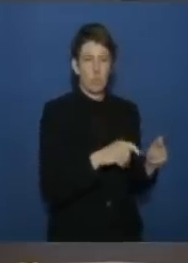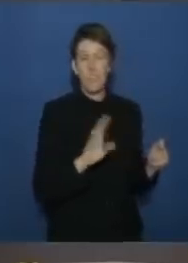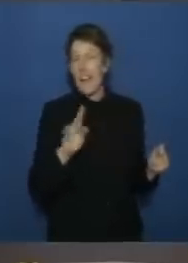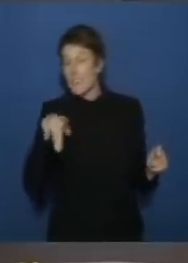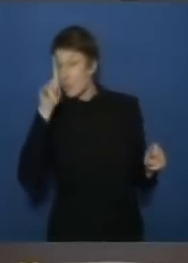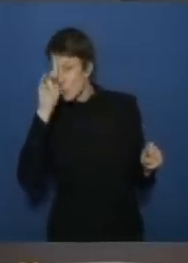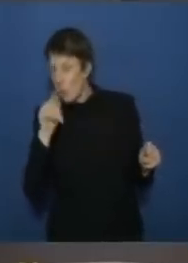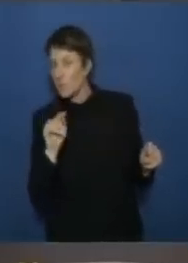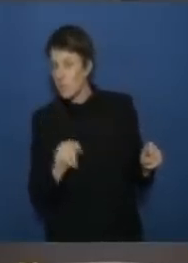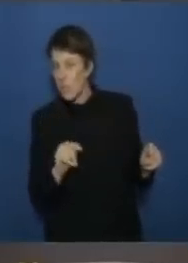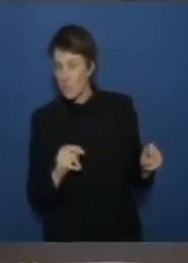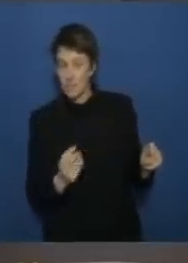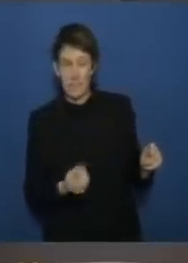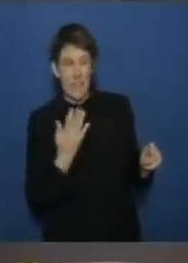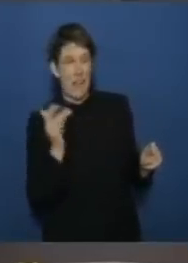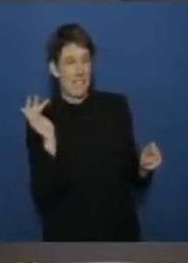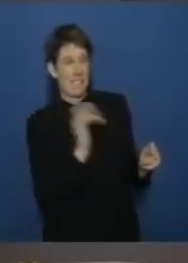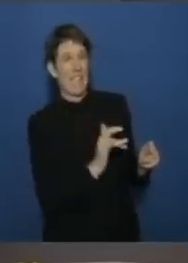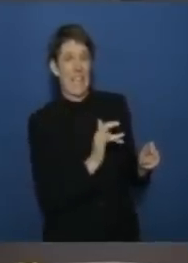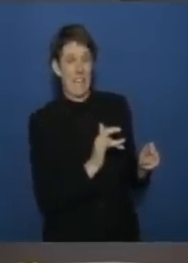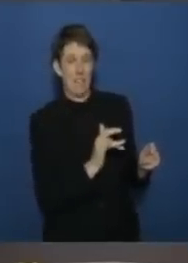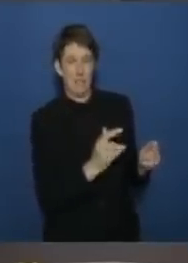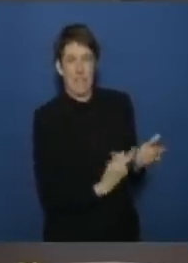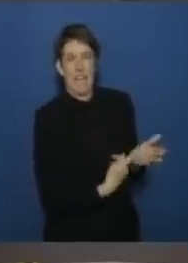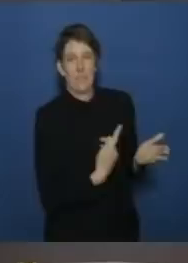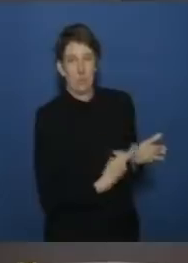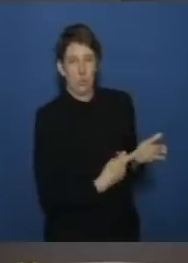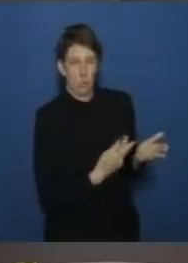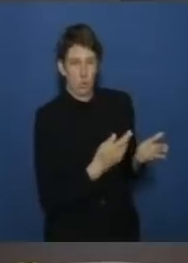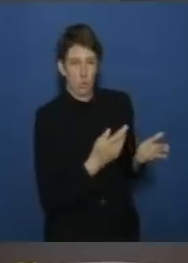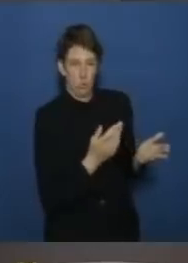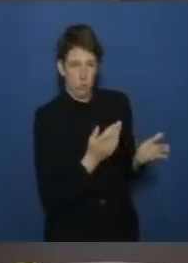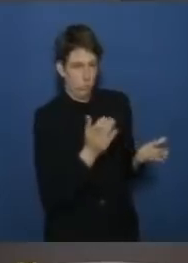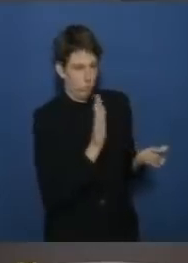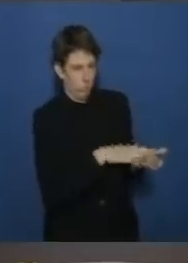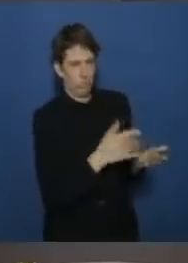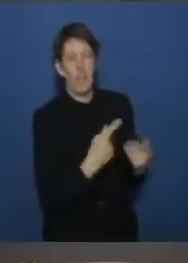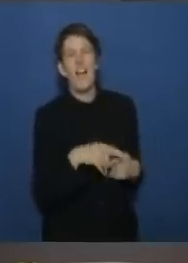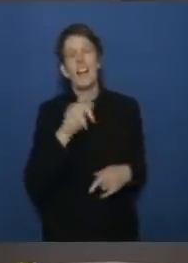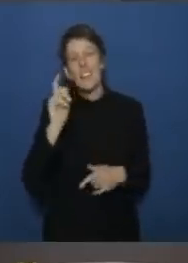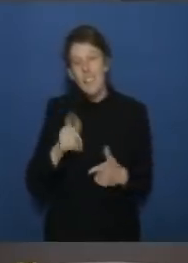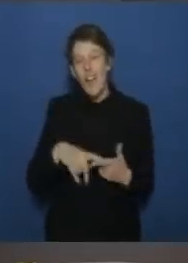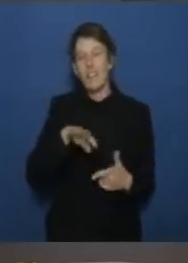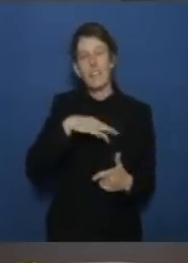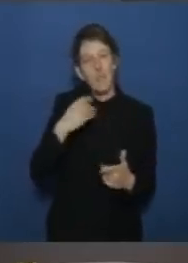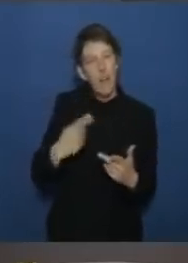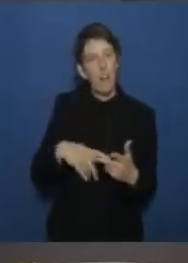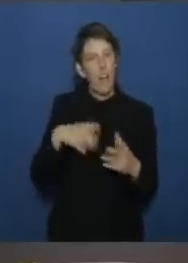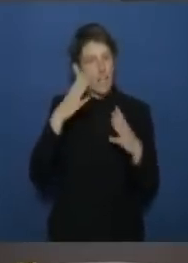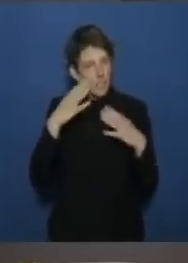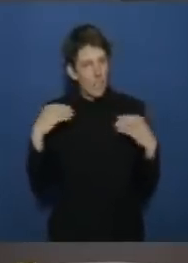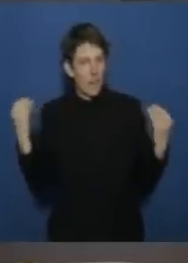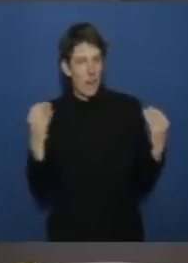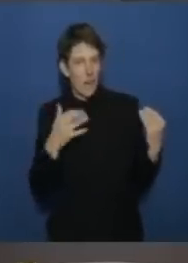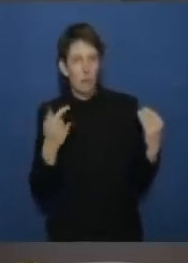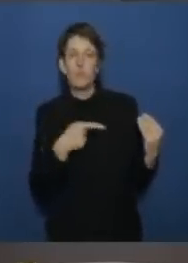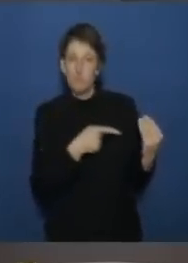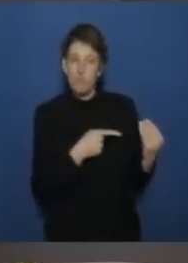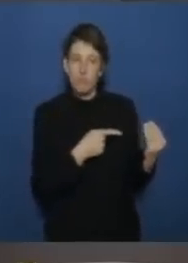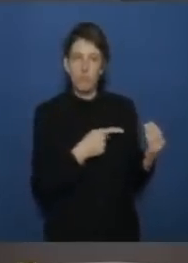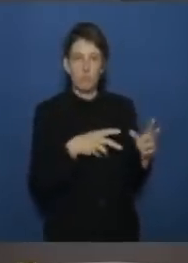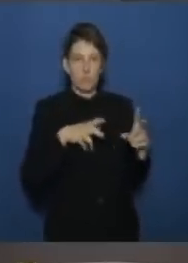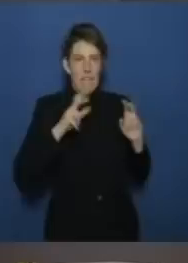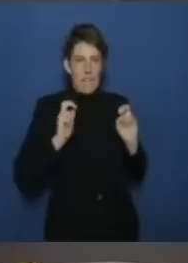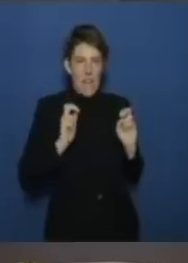beschluss oder gegen die resolution gestimmt andere eu staaten wie italien frankreich die niederlande haben sich der stimme